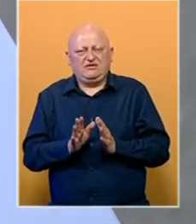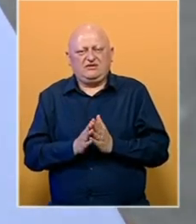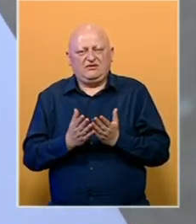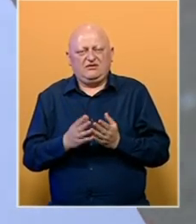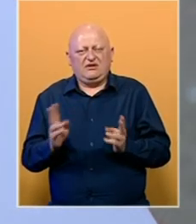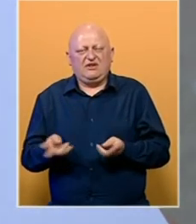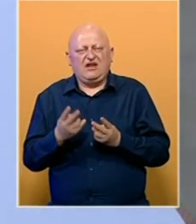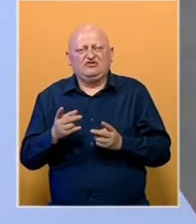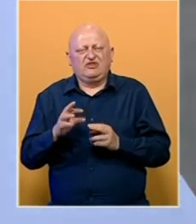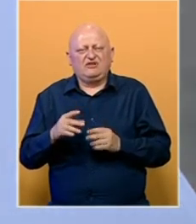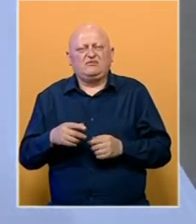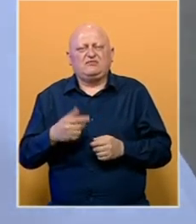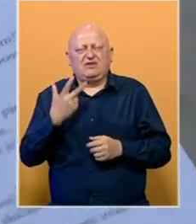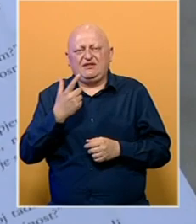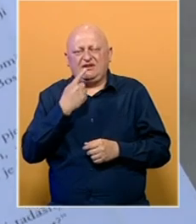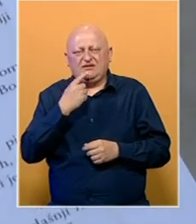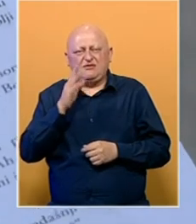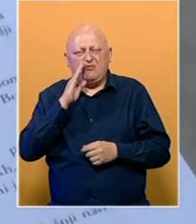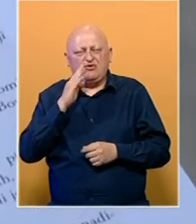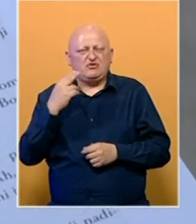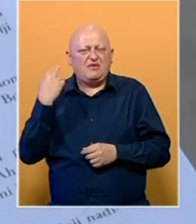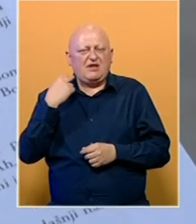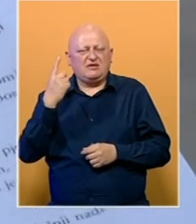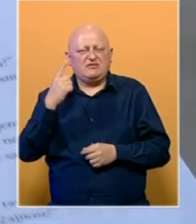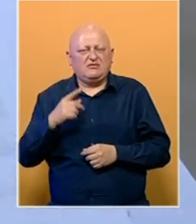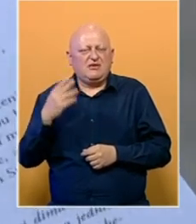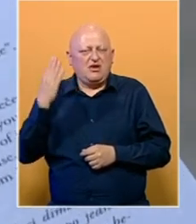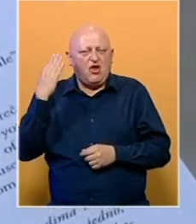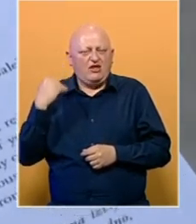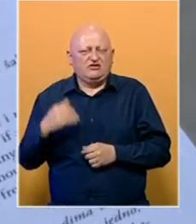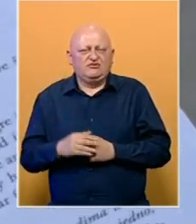tražeći Esmira dostupna je na tri jezika, bosanskom, engleskom i nizozemskom.